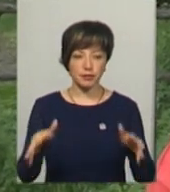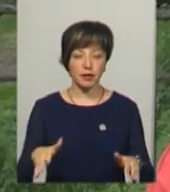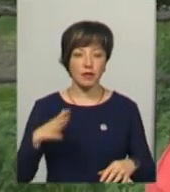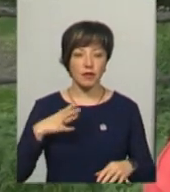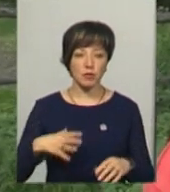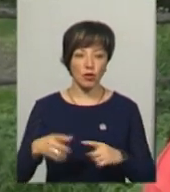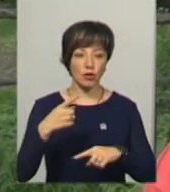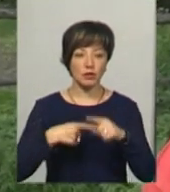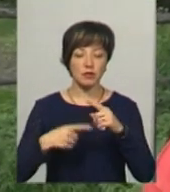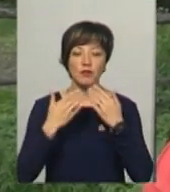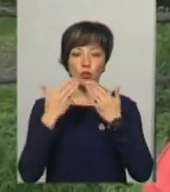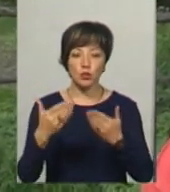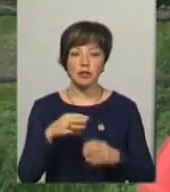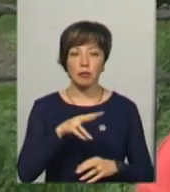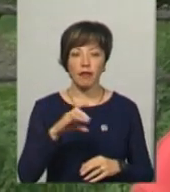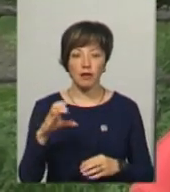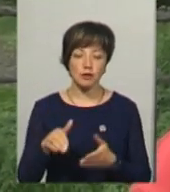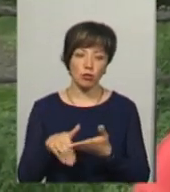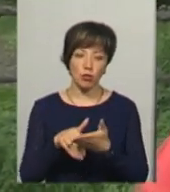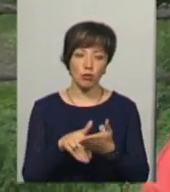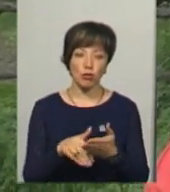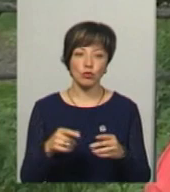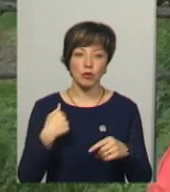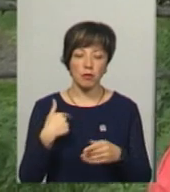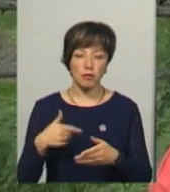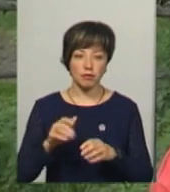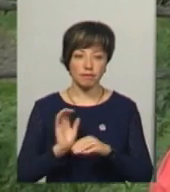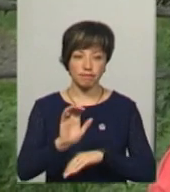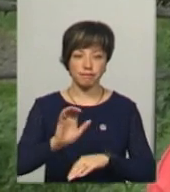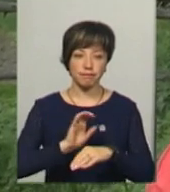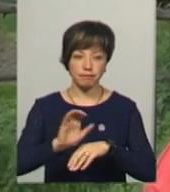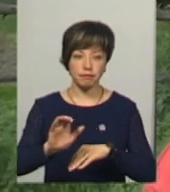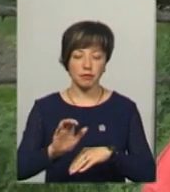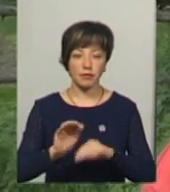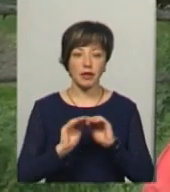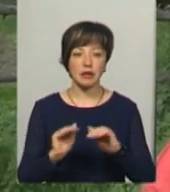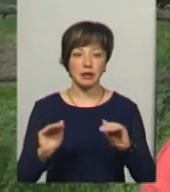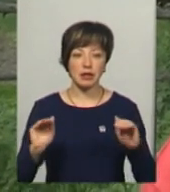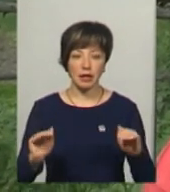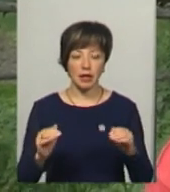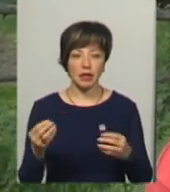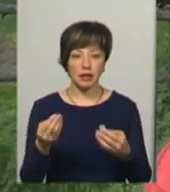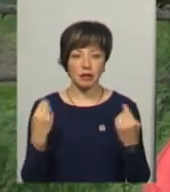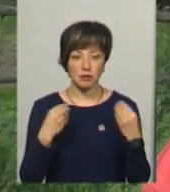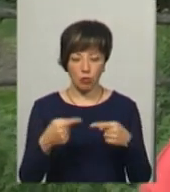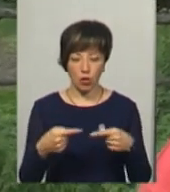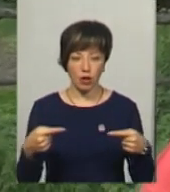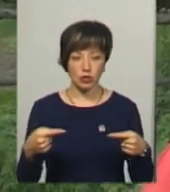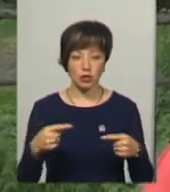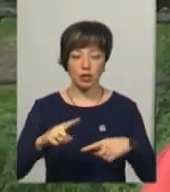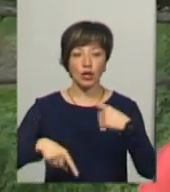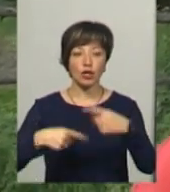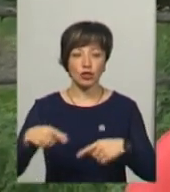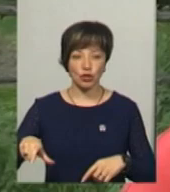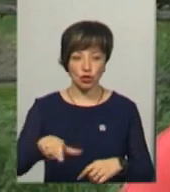звернутися до МЧС за допомогою, щоб нам переправити дітей і спорядження на другий бік